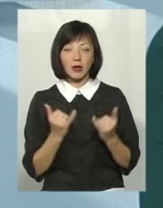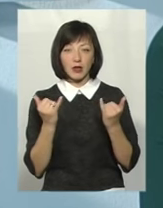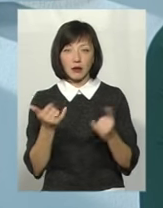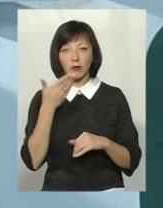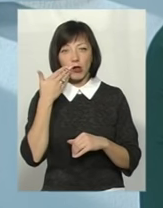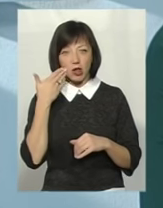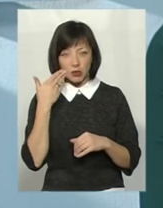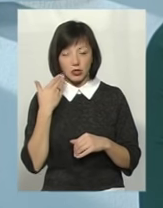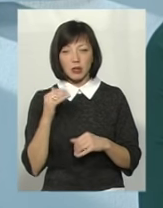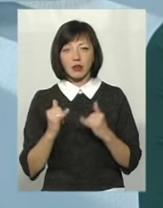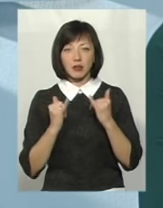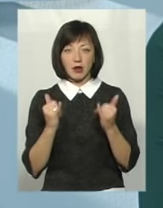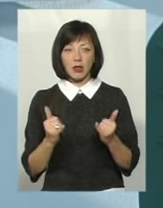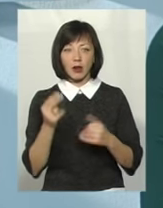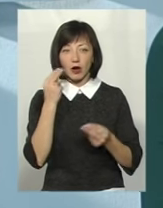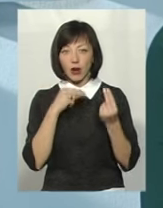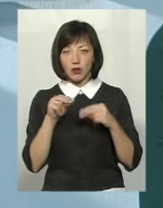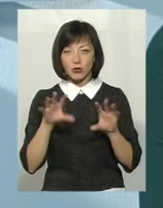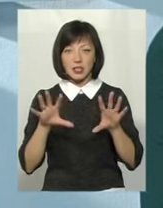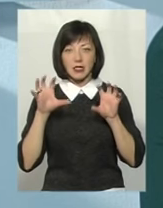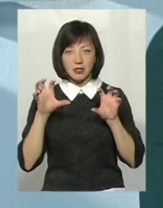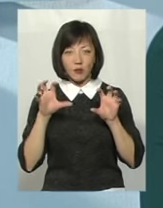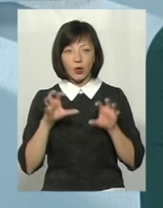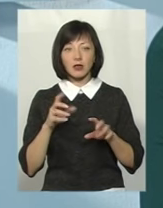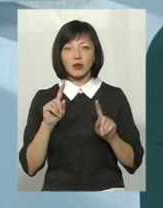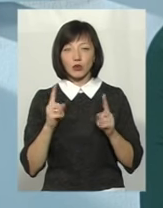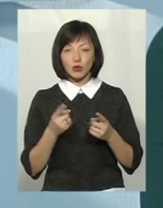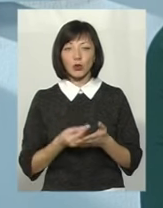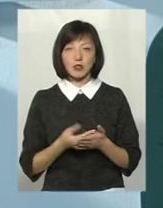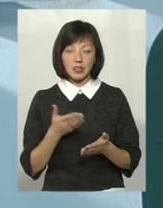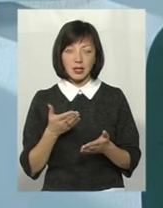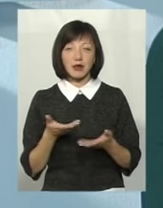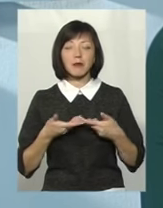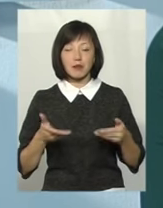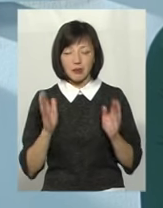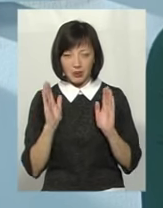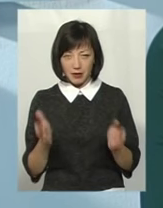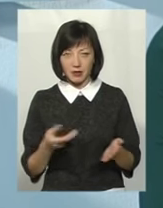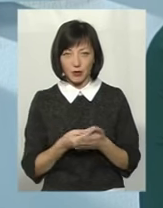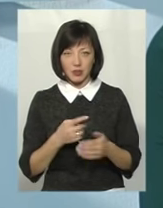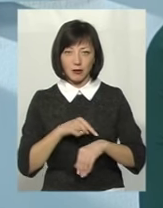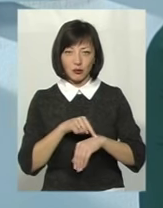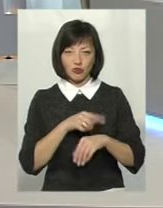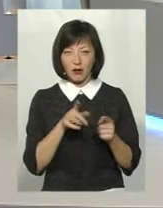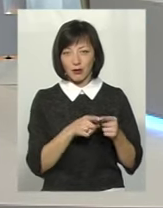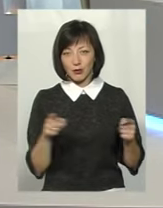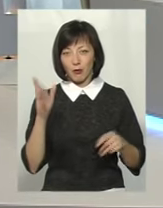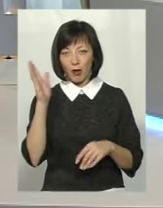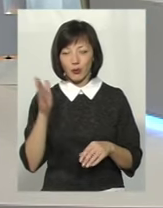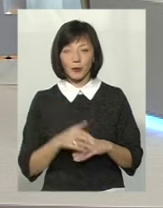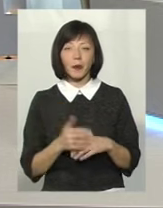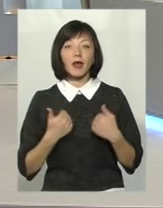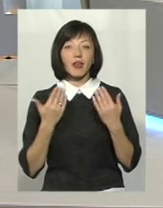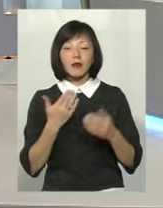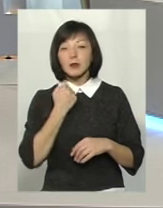полегшення, для кращого засвоєння, вони це дуже оцінять, і ми це оцінимо з часом. У майбутньому, так. Я вам